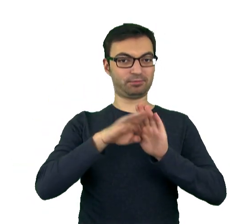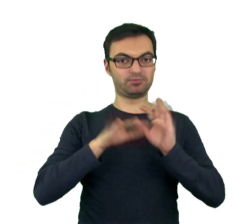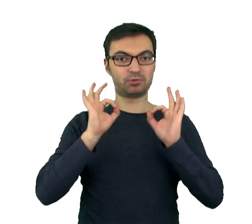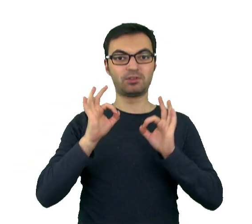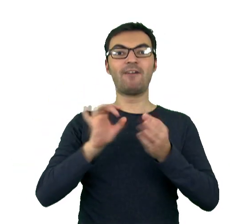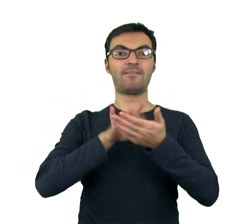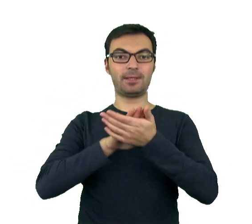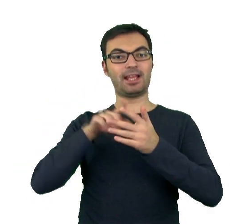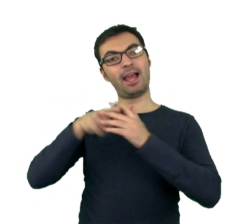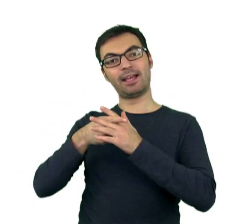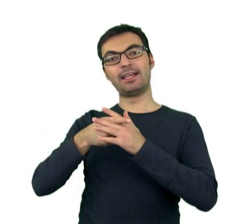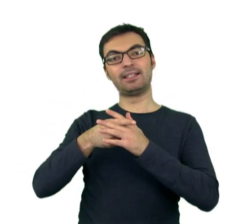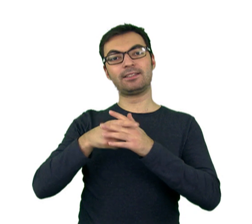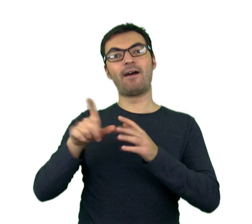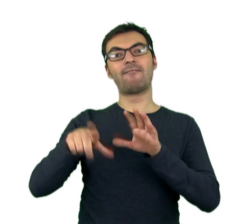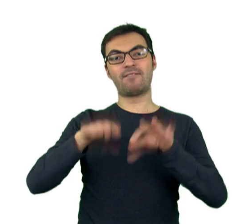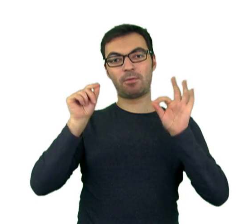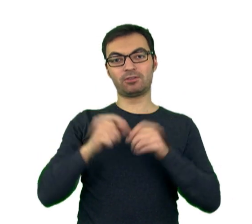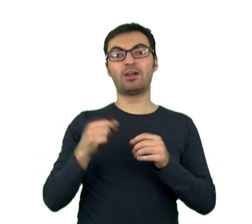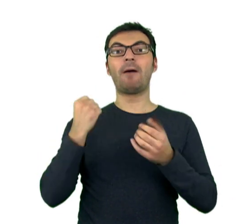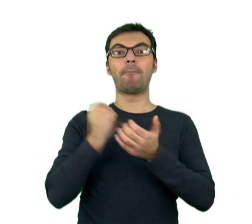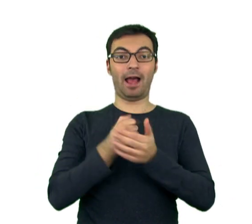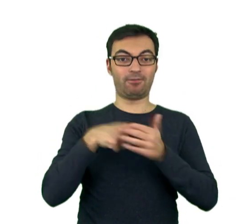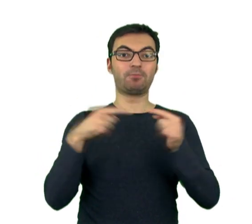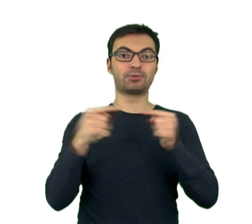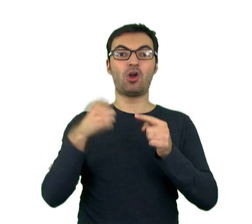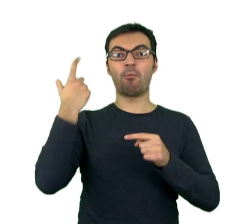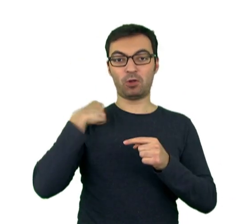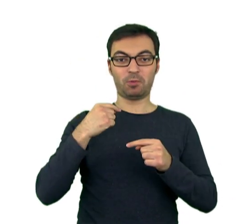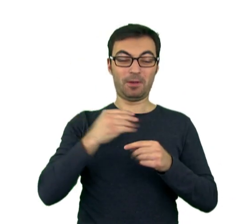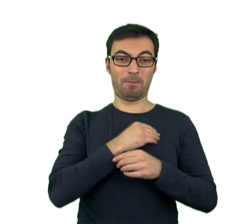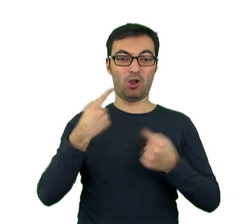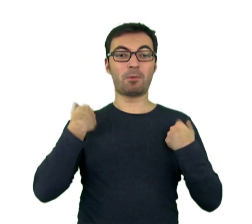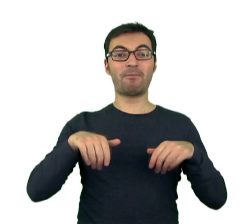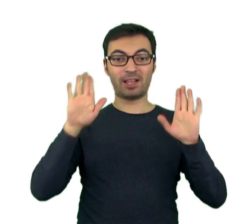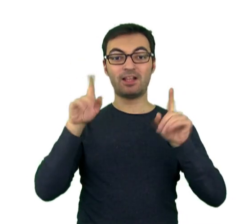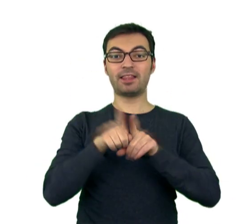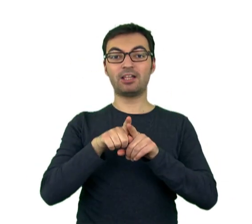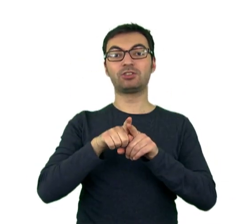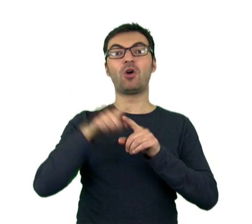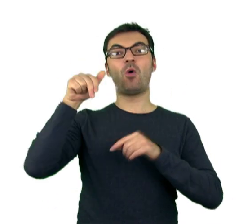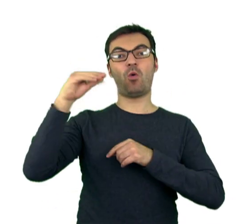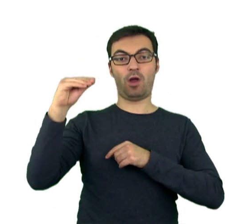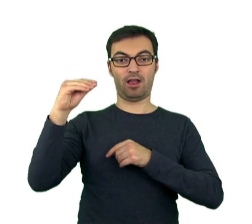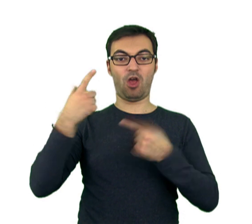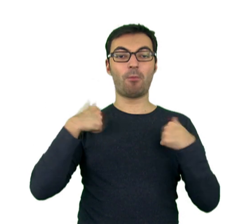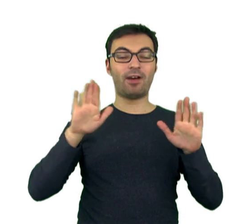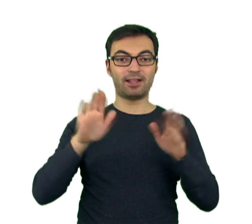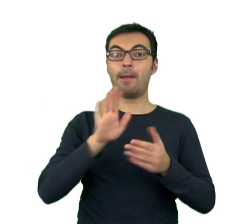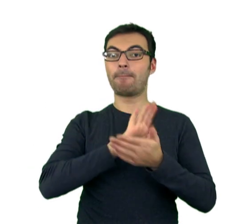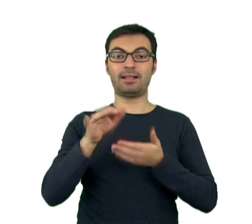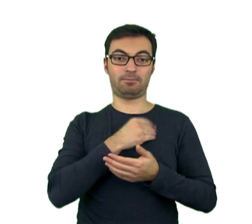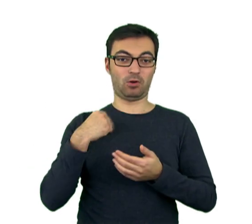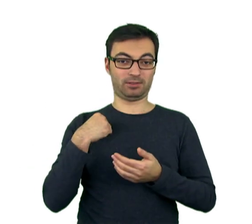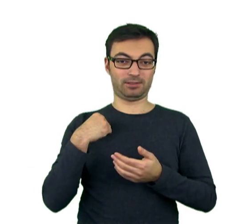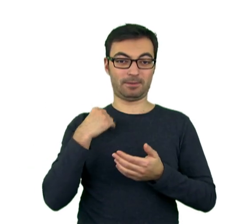które mają pełnię praw publicznych i wpisane są do stałego rejestru wyborców. Prawo to mają zarówno osoby z polskim obywatelstwem, jak i